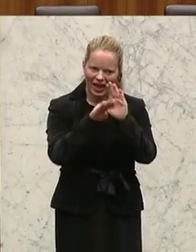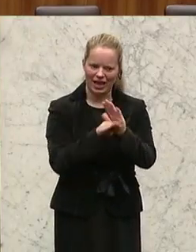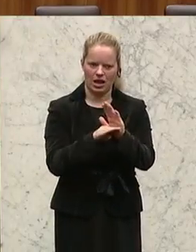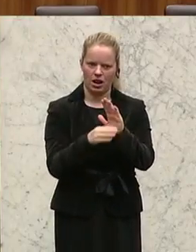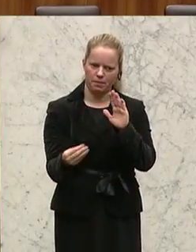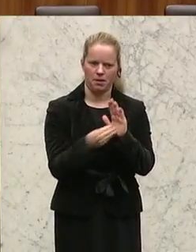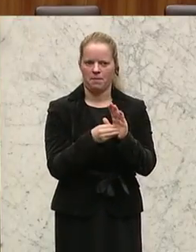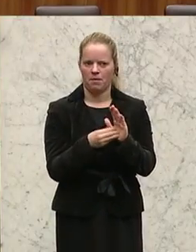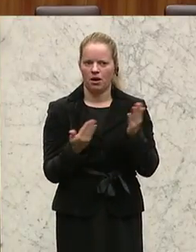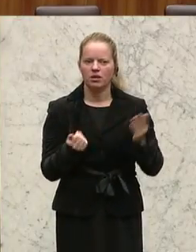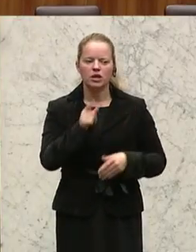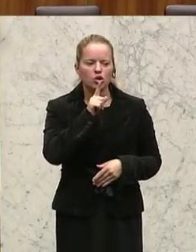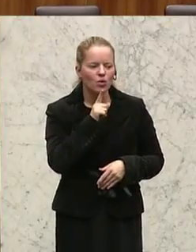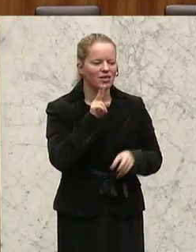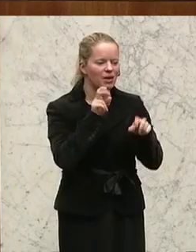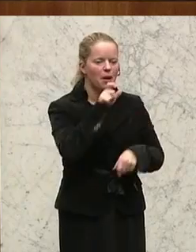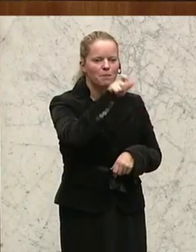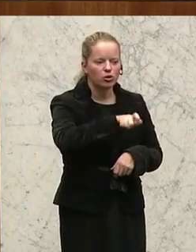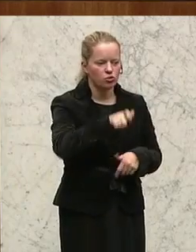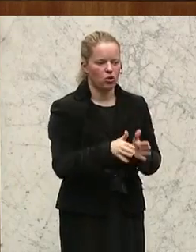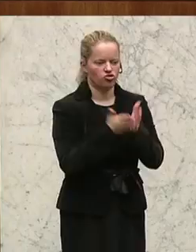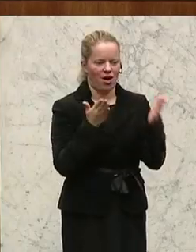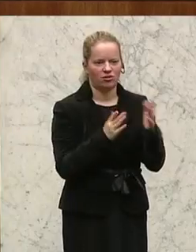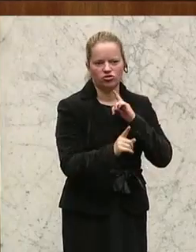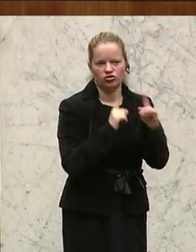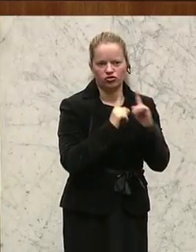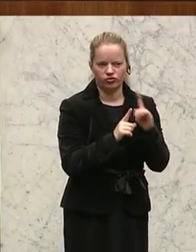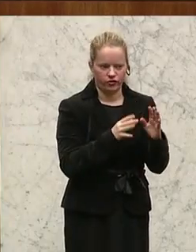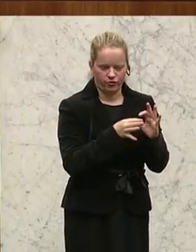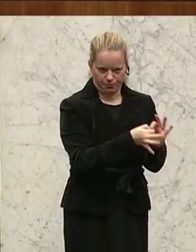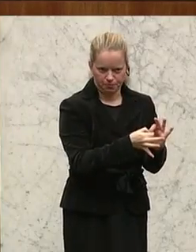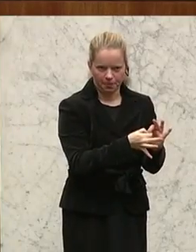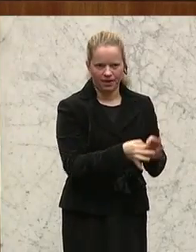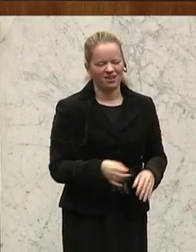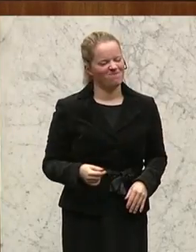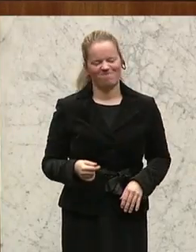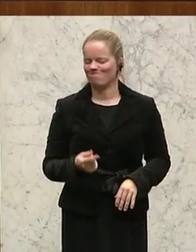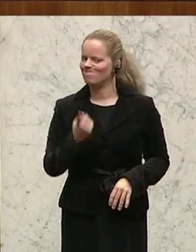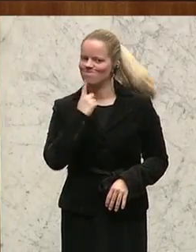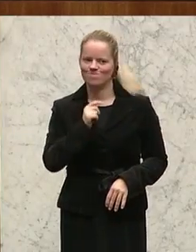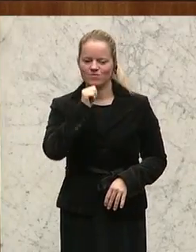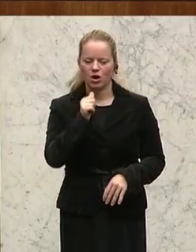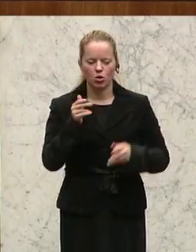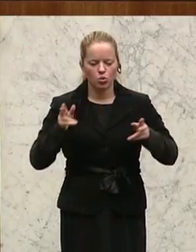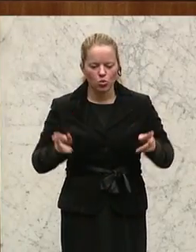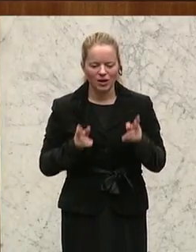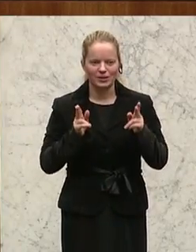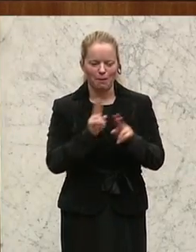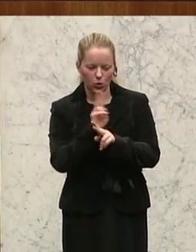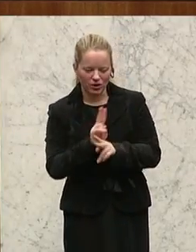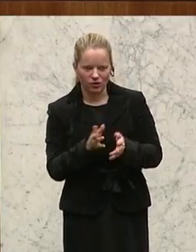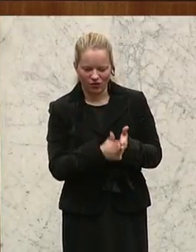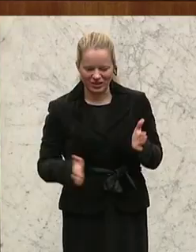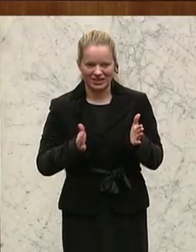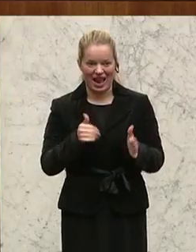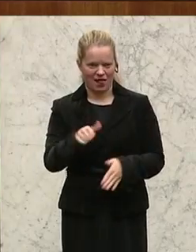nicht nur die mit Personenschaden im Straßenverkehr. Was uns nicht schmeckt, ist die kurze Begutachtungsfrist von nur elf Tagen. Das